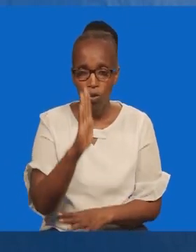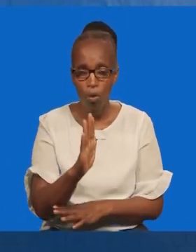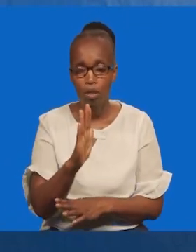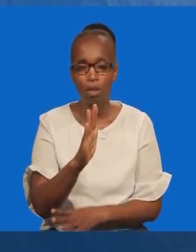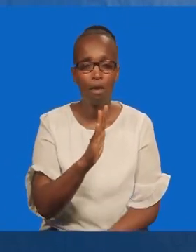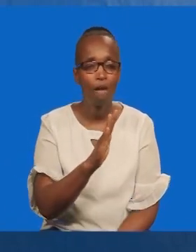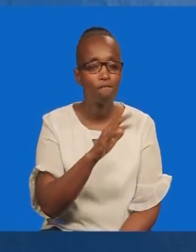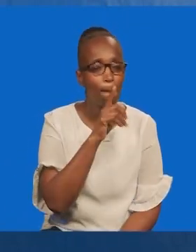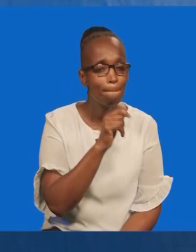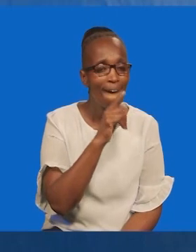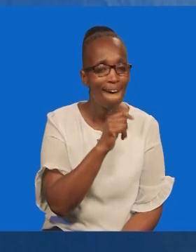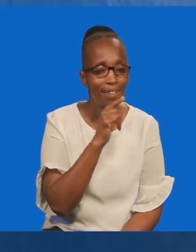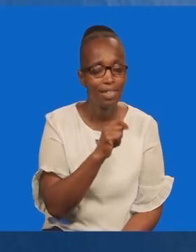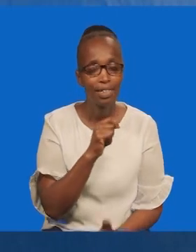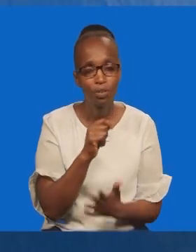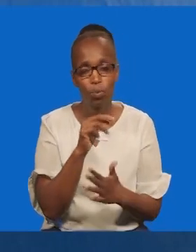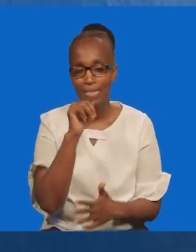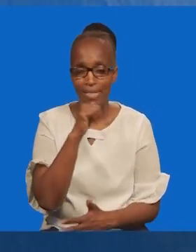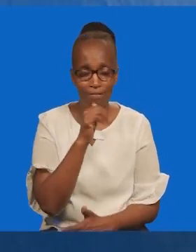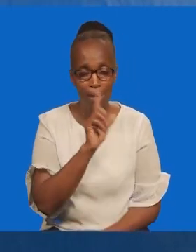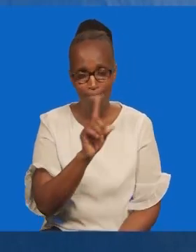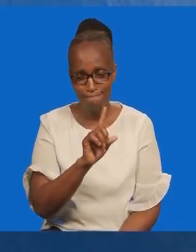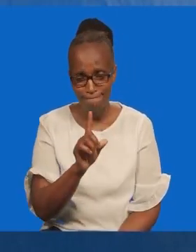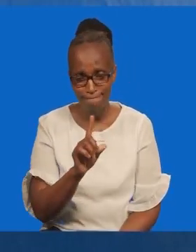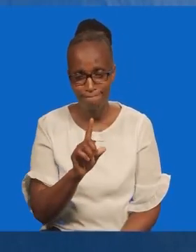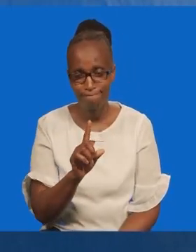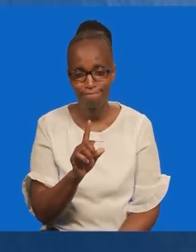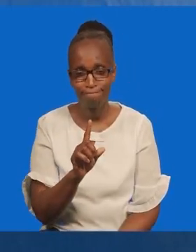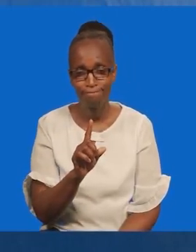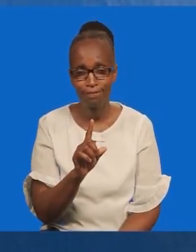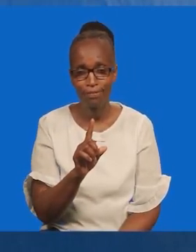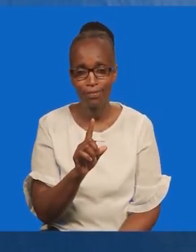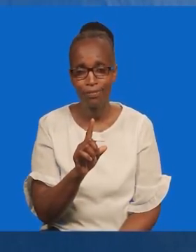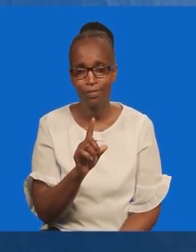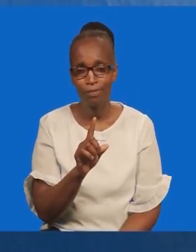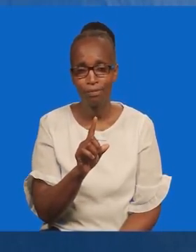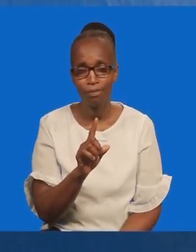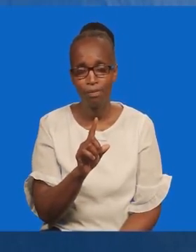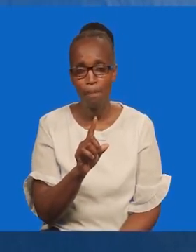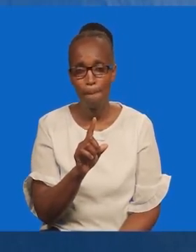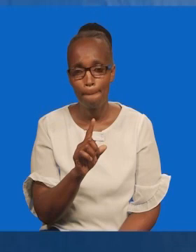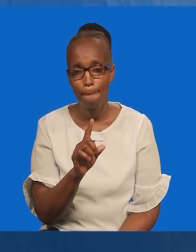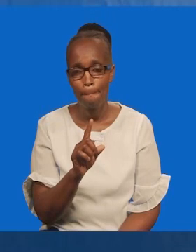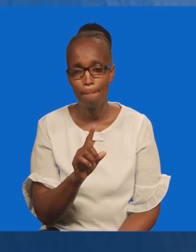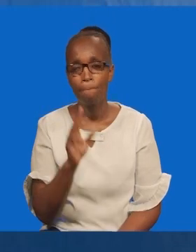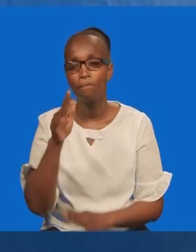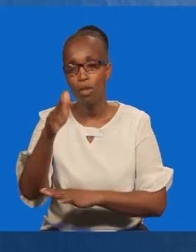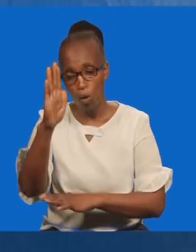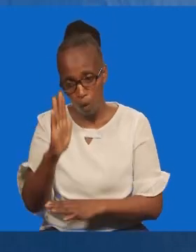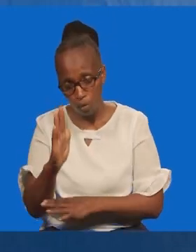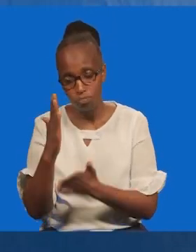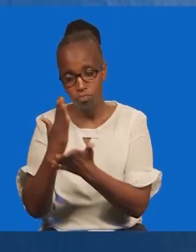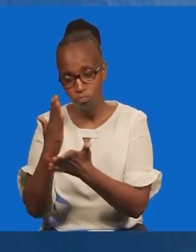mungu. Mwanadamu ya waye yote yule. Hawaza kuangamia. La asha.